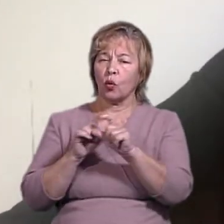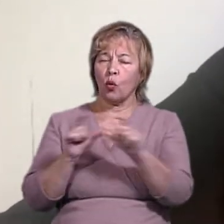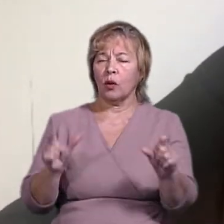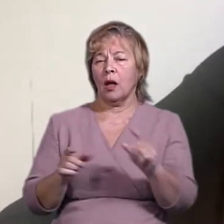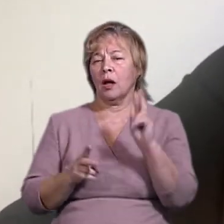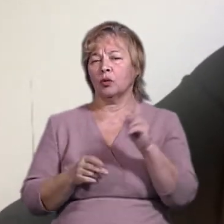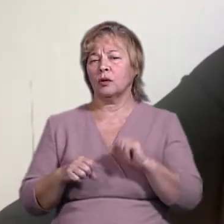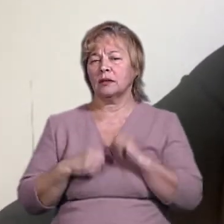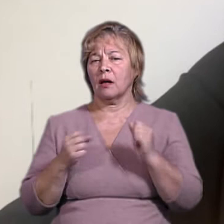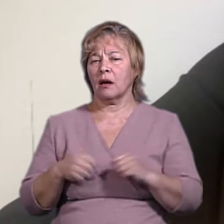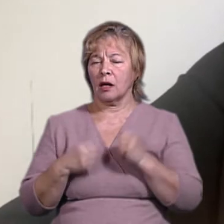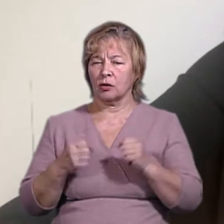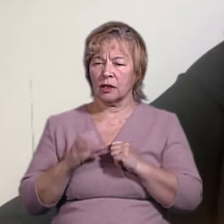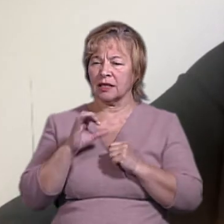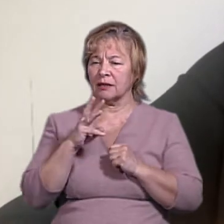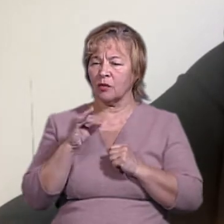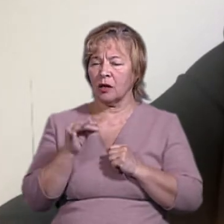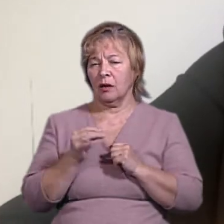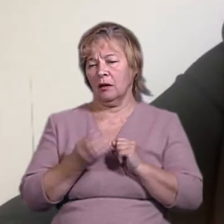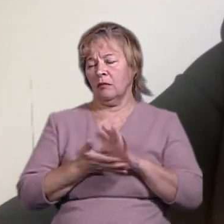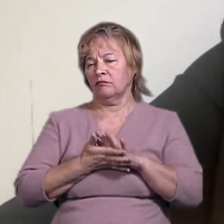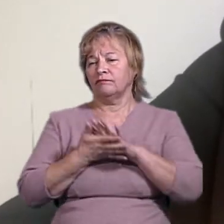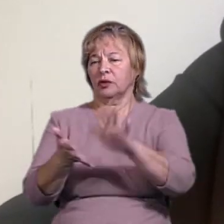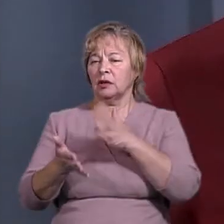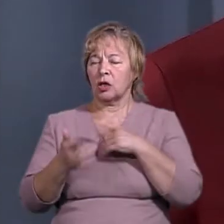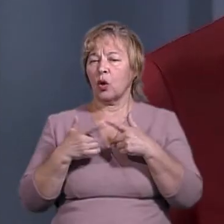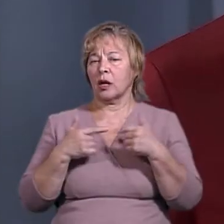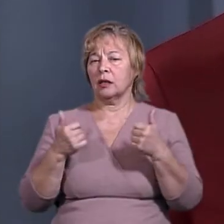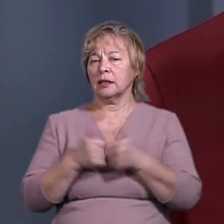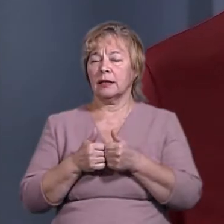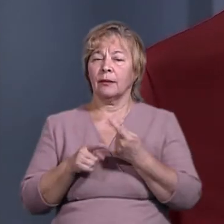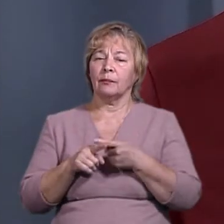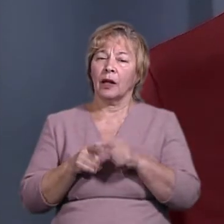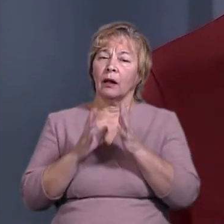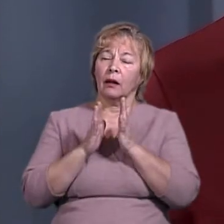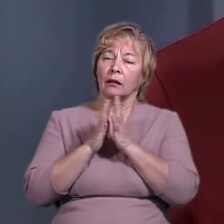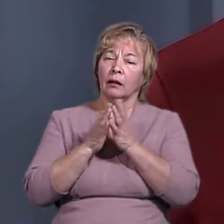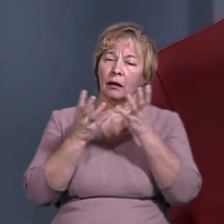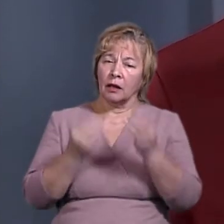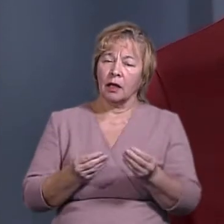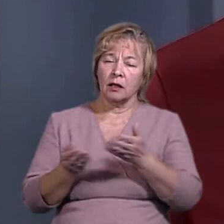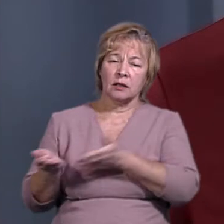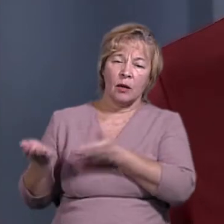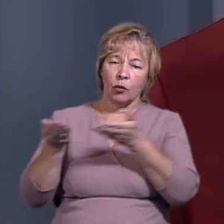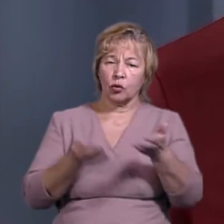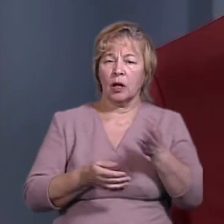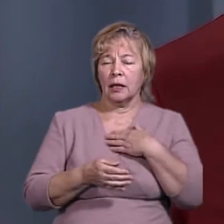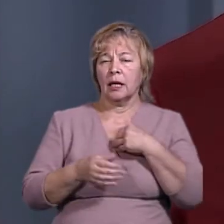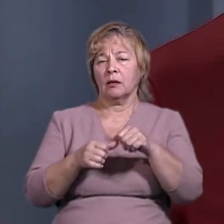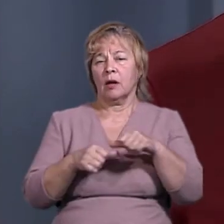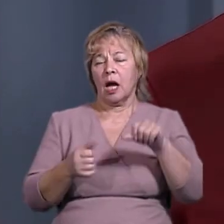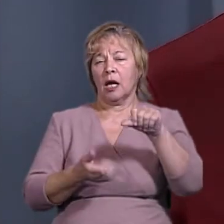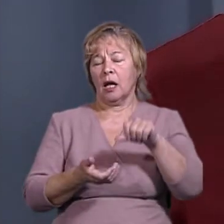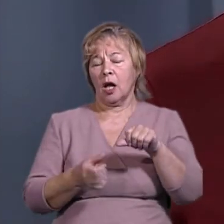намагаються в ЗМІ нанести нашій організації. Ми кілька днів запрошуємо до нашої студії координатора